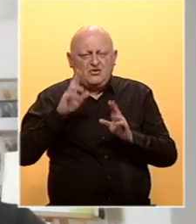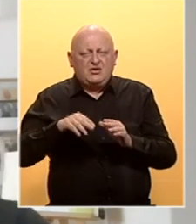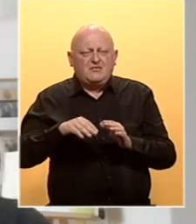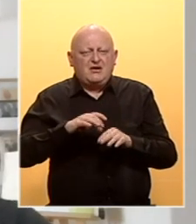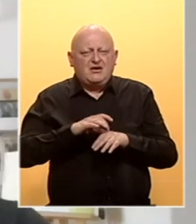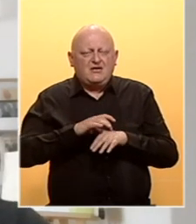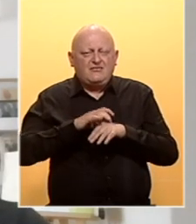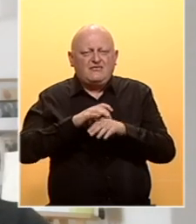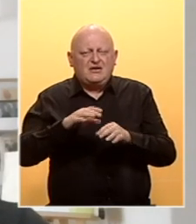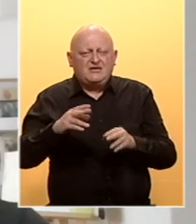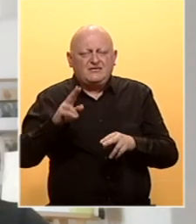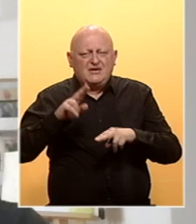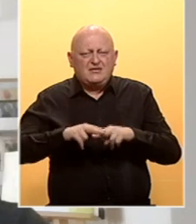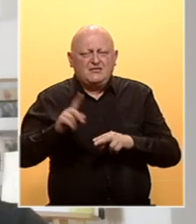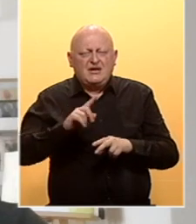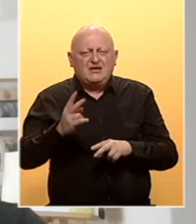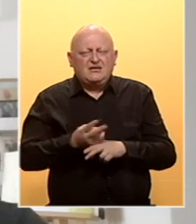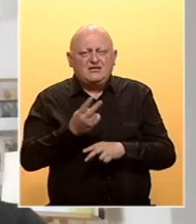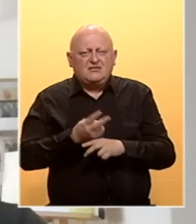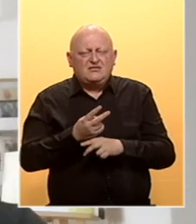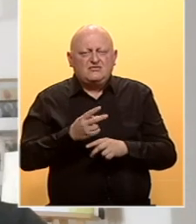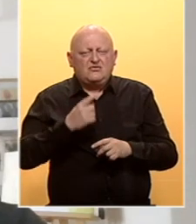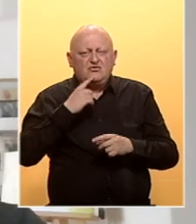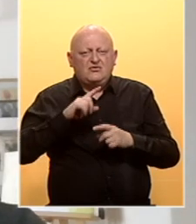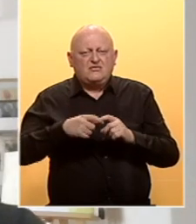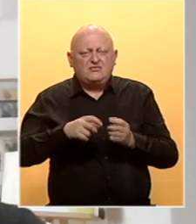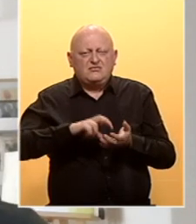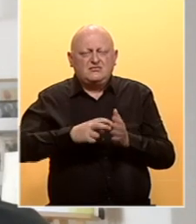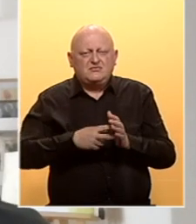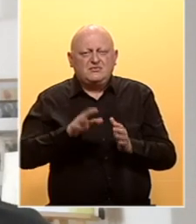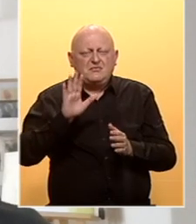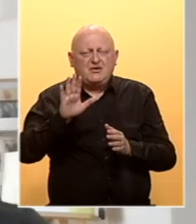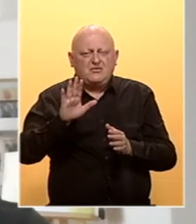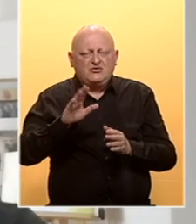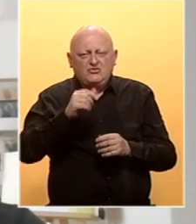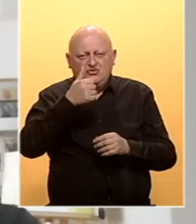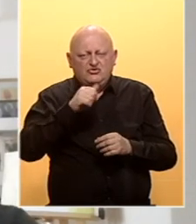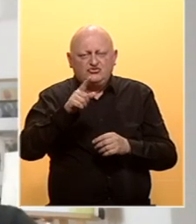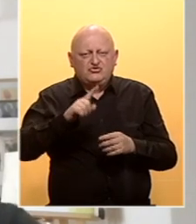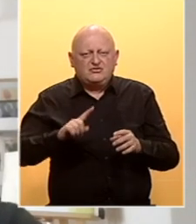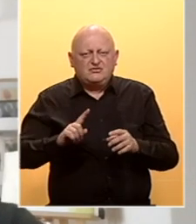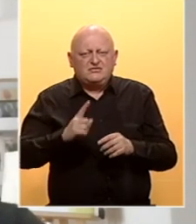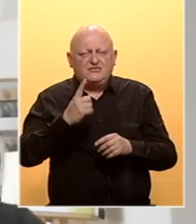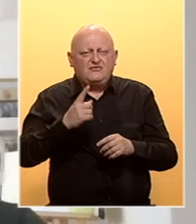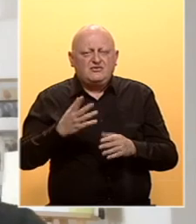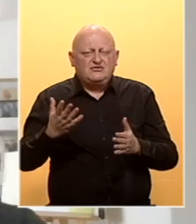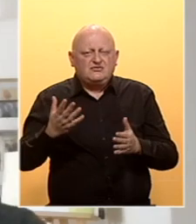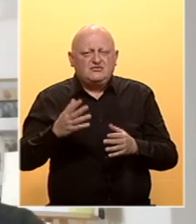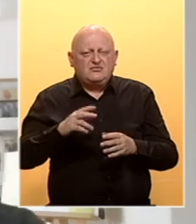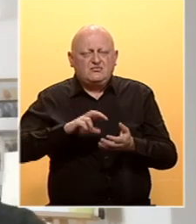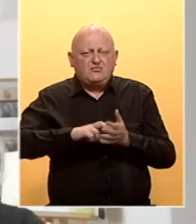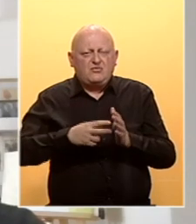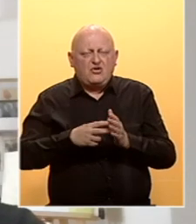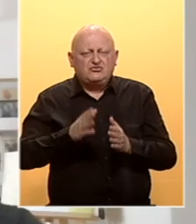prava, a ne državu u kojoj vas u stvari politička pripadnost ili to što ste u visokim mešavonima određenih